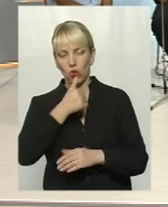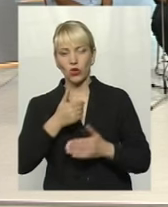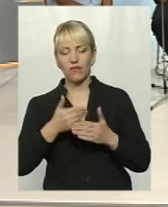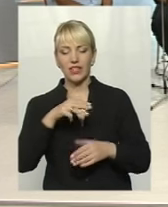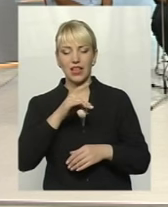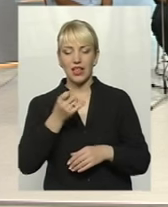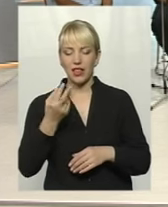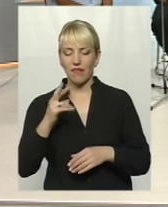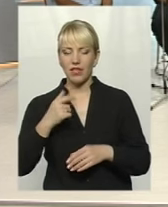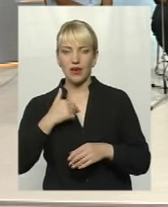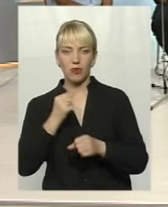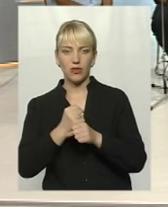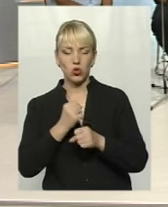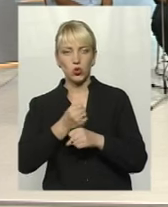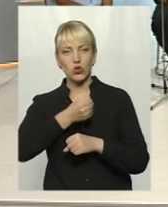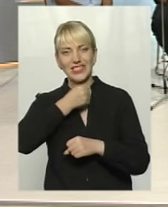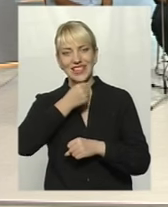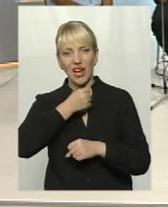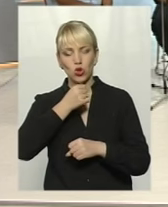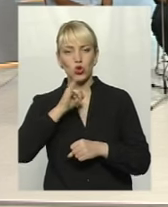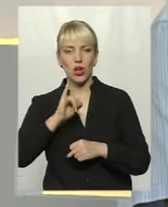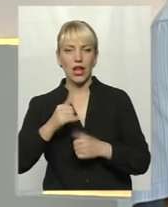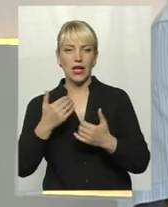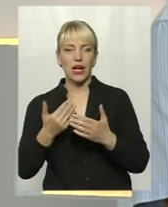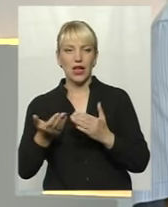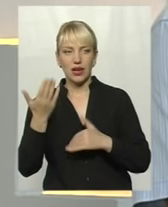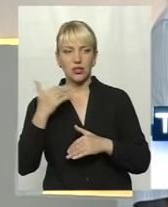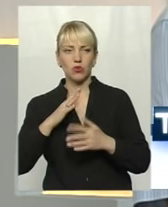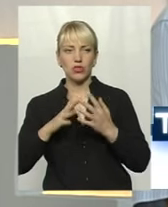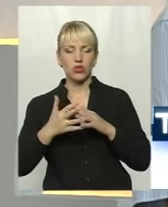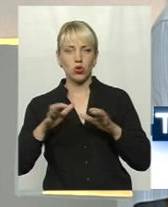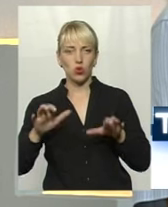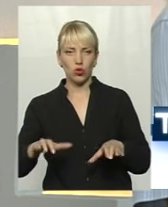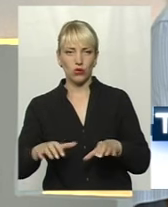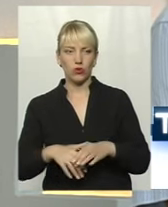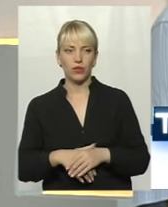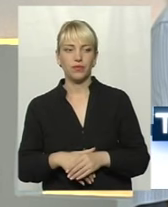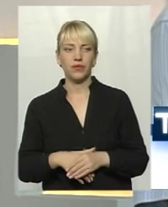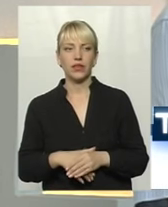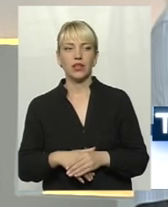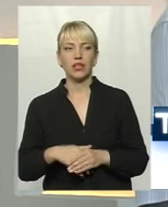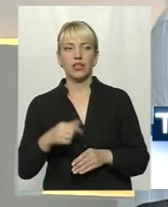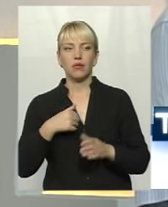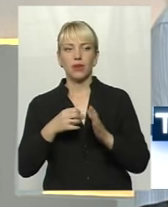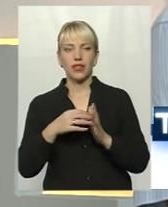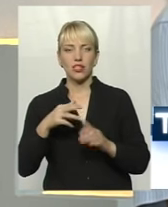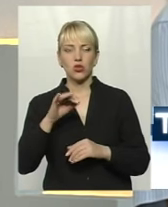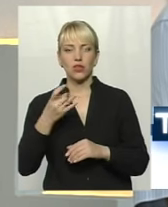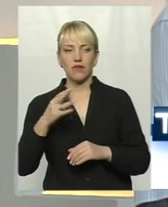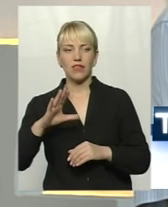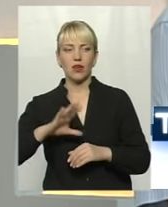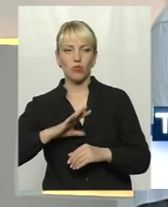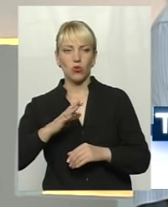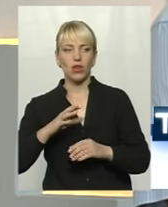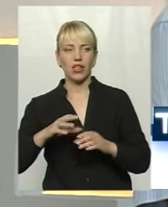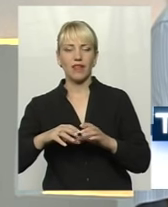а до цього працював сільським головою. Від жовтня до травня місяця працював виконач обов'язки старостей. 15 травня відбулися вибори, і